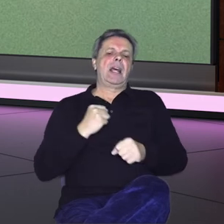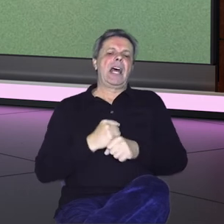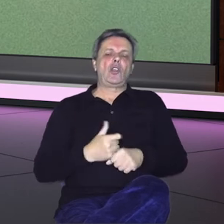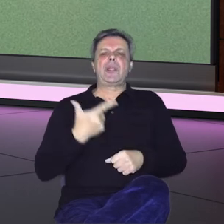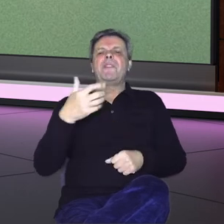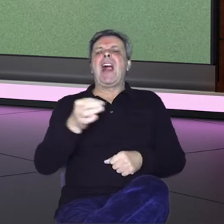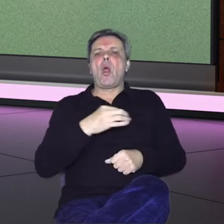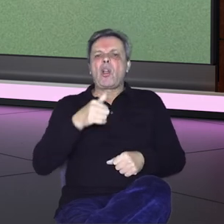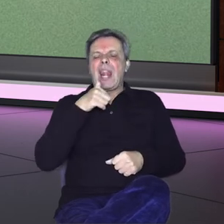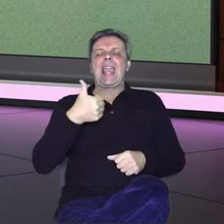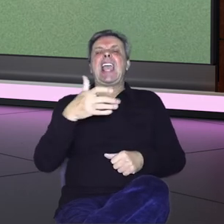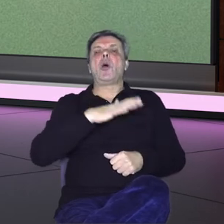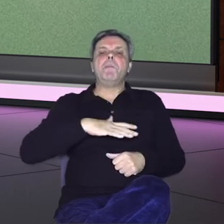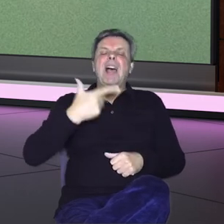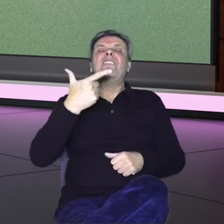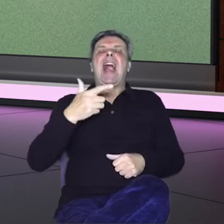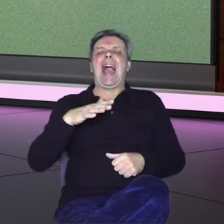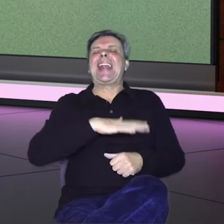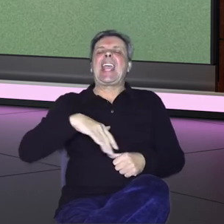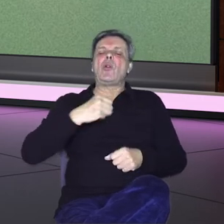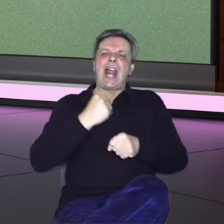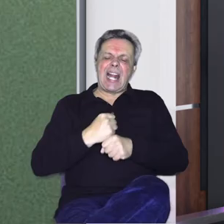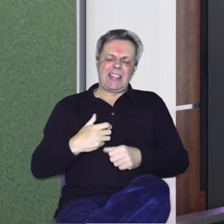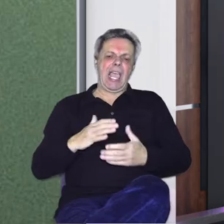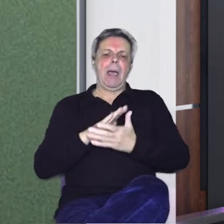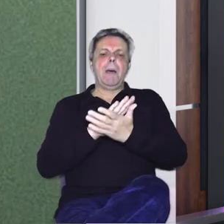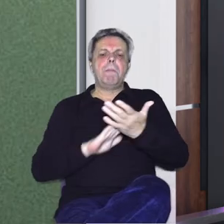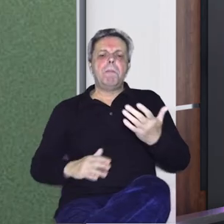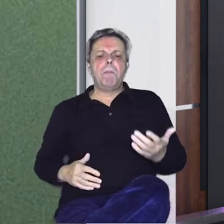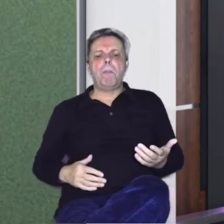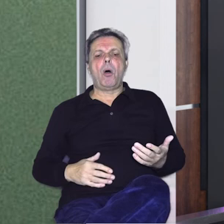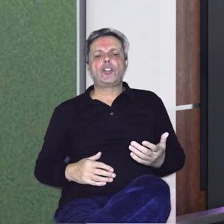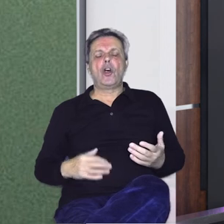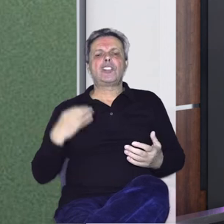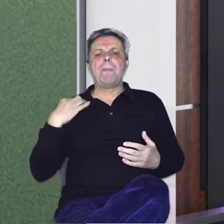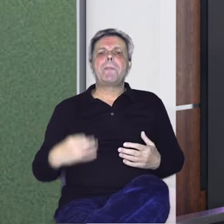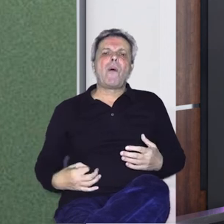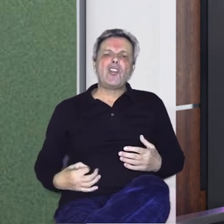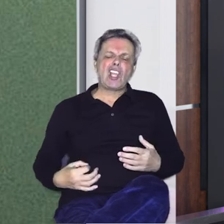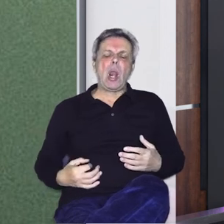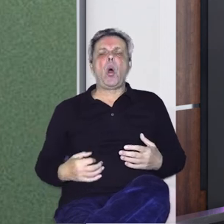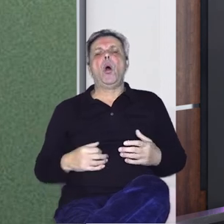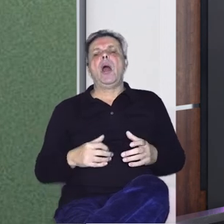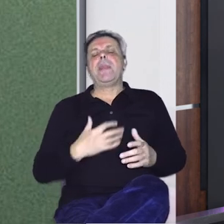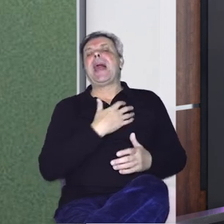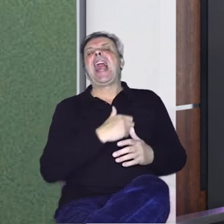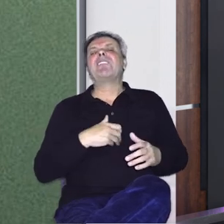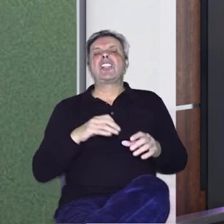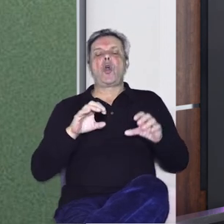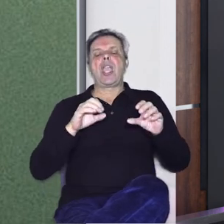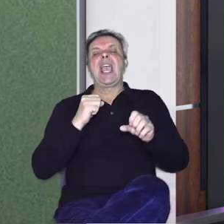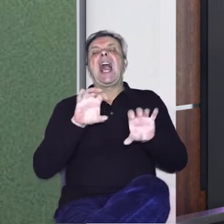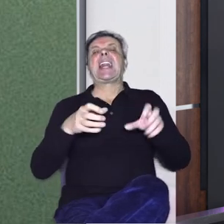reći, dva lokalna i dva regionalna radija. Počeo sam, vam reći profesionalni put, na Hrvatskoj